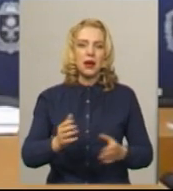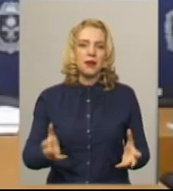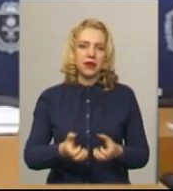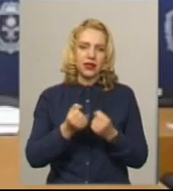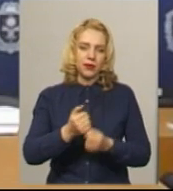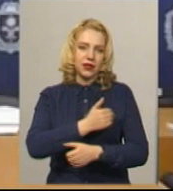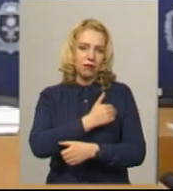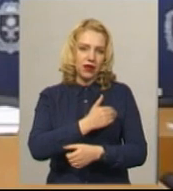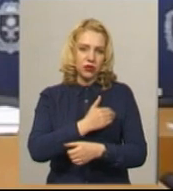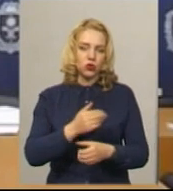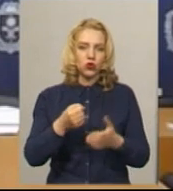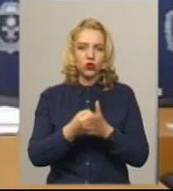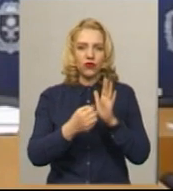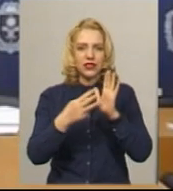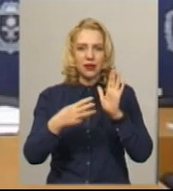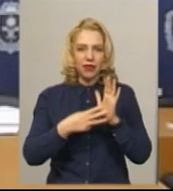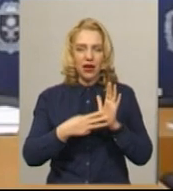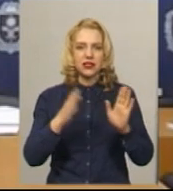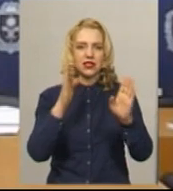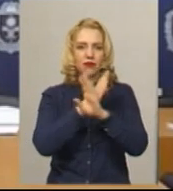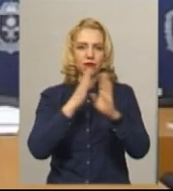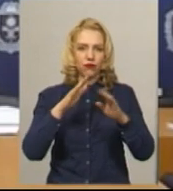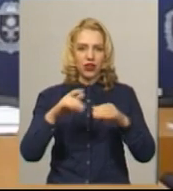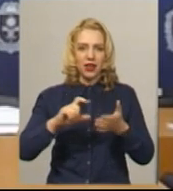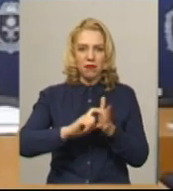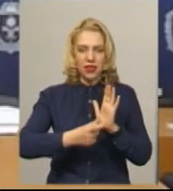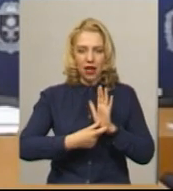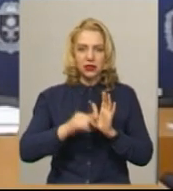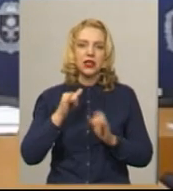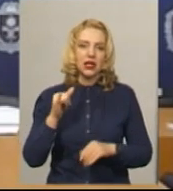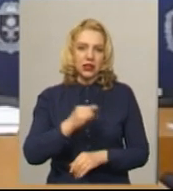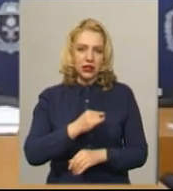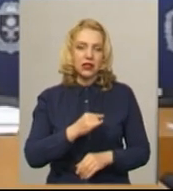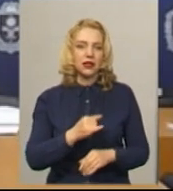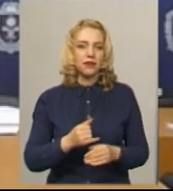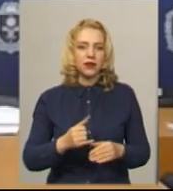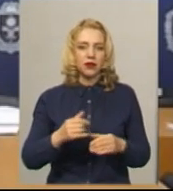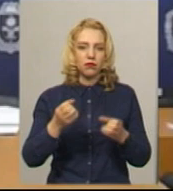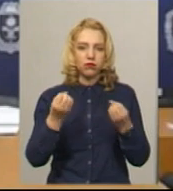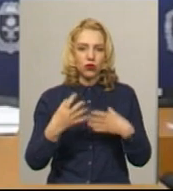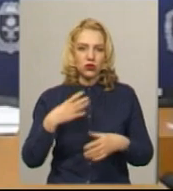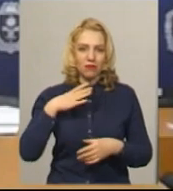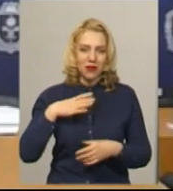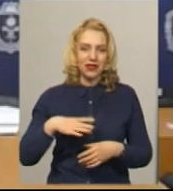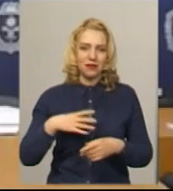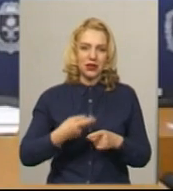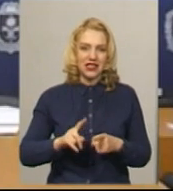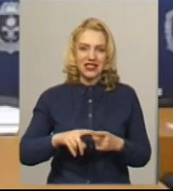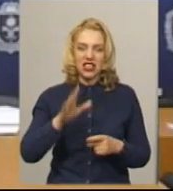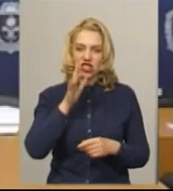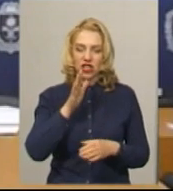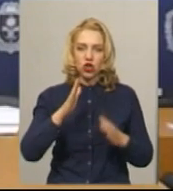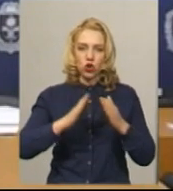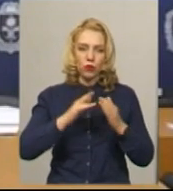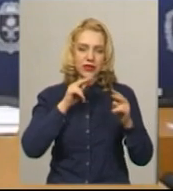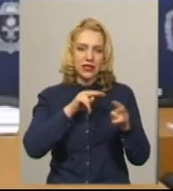відповідну, до 18 градусів тепла в кімнаті, і просто перетерпити цей час вдома, слідкувати